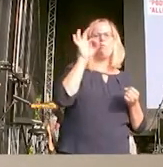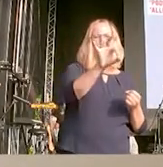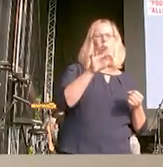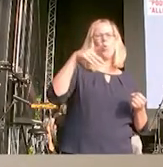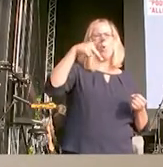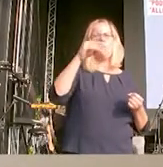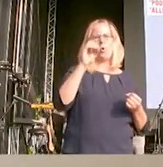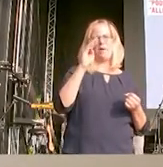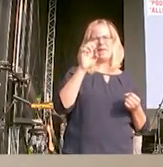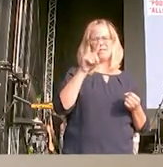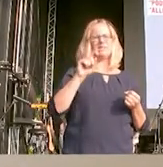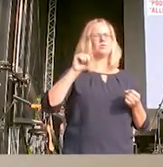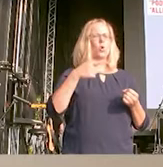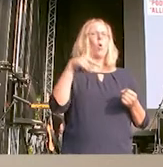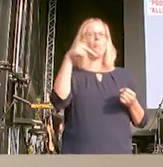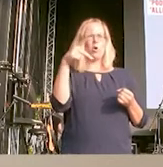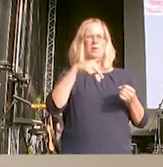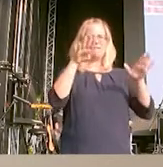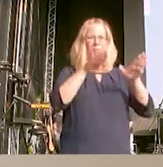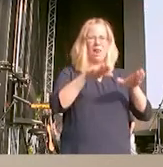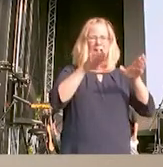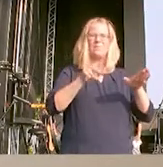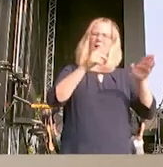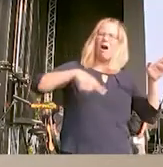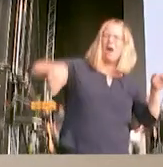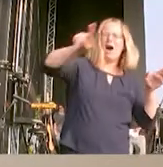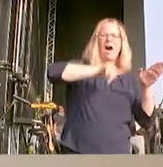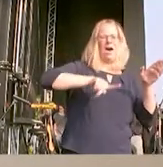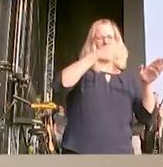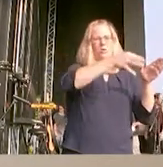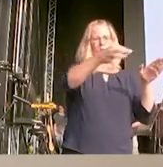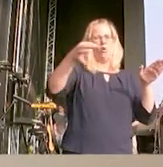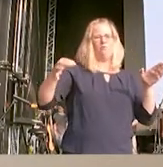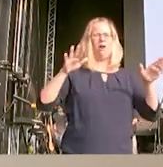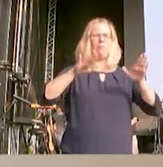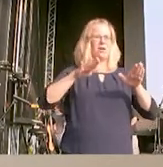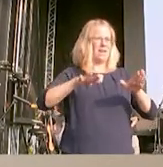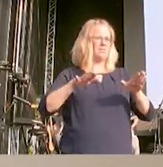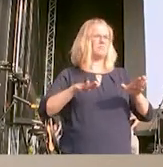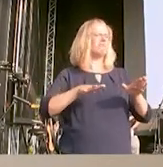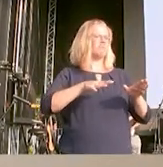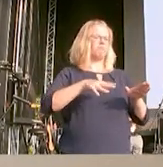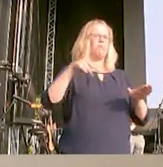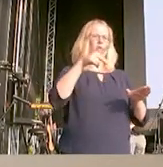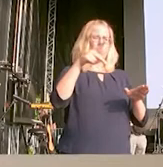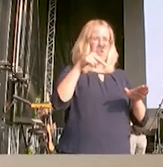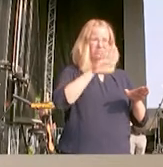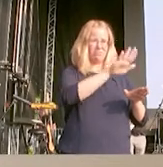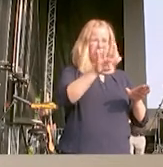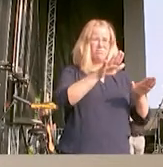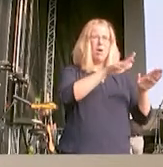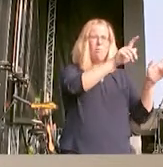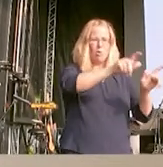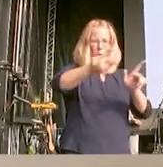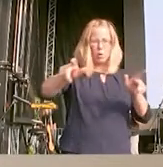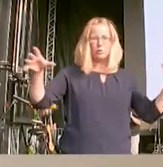bleibt und mit dem Bündnis Alle Dörfer bleiben, kämpfen wir mit den Menschen von Pödelwitz, denn